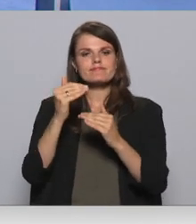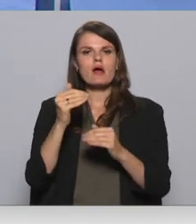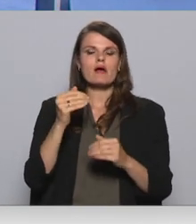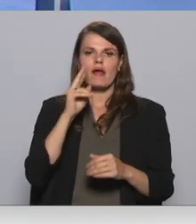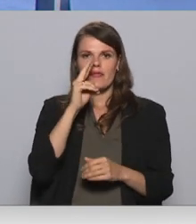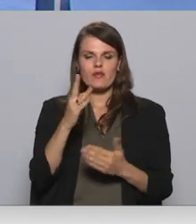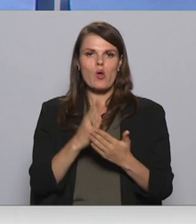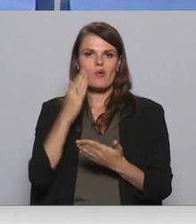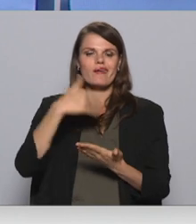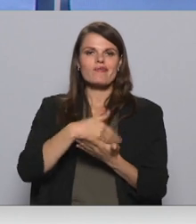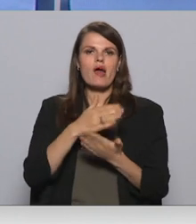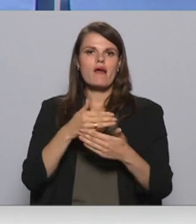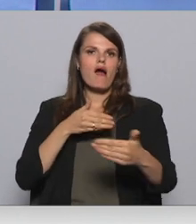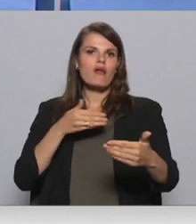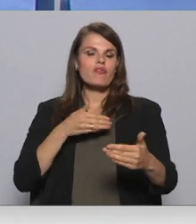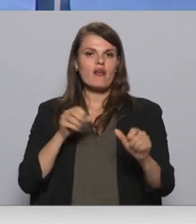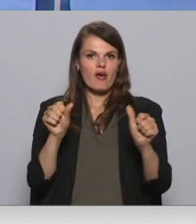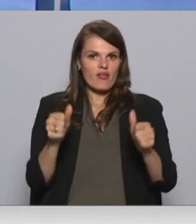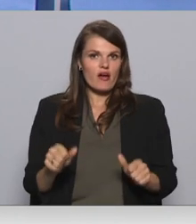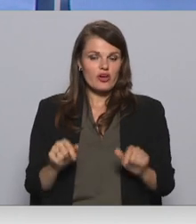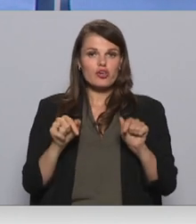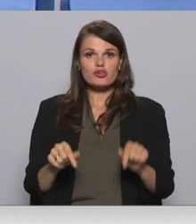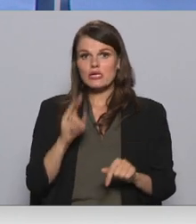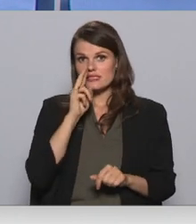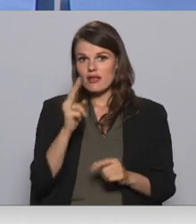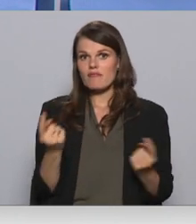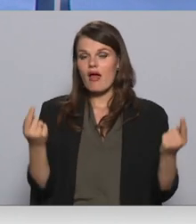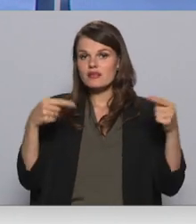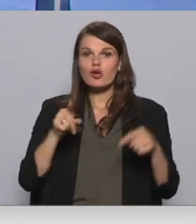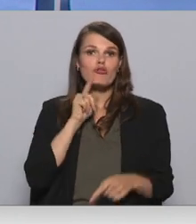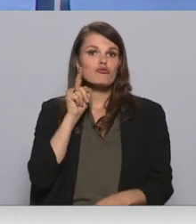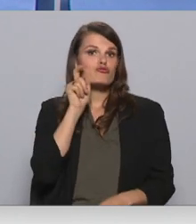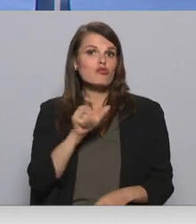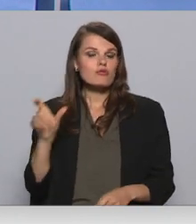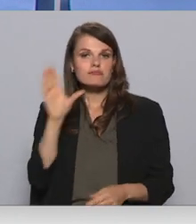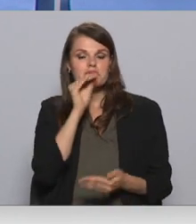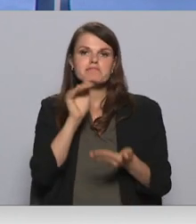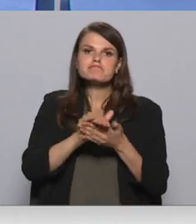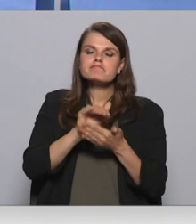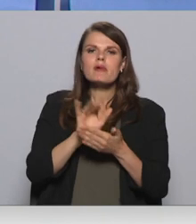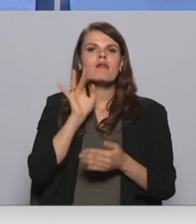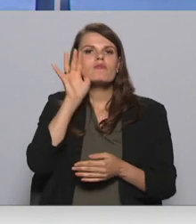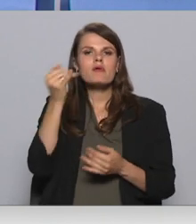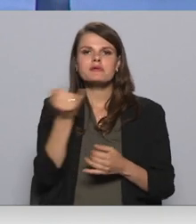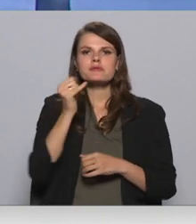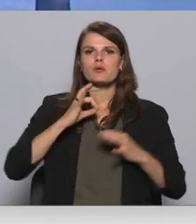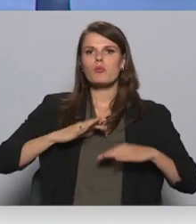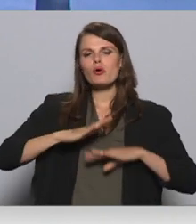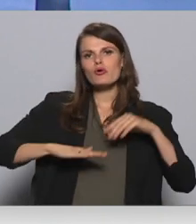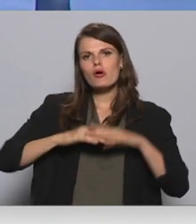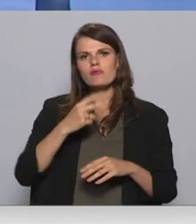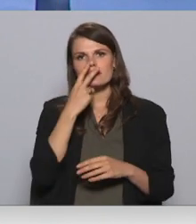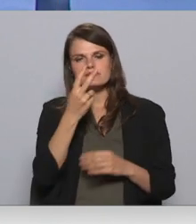jātālinātā režīmā. Šīs nedēļas laikā jauniešiem ir iespēja iepazīt iespējamo nodarbošanās nākotnē, uzklausīt profesiju